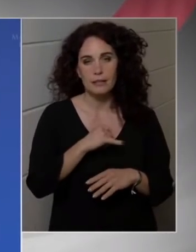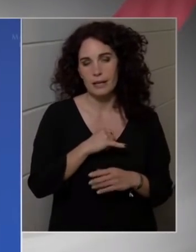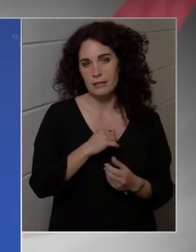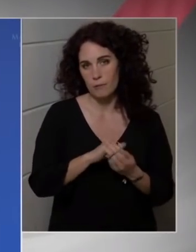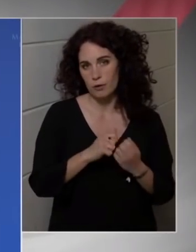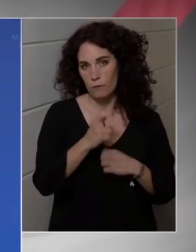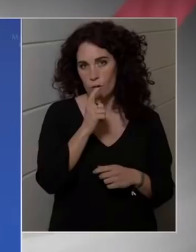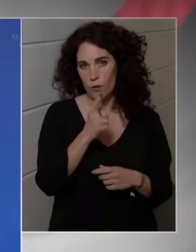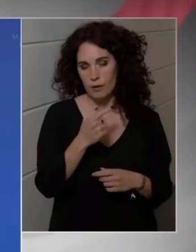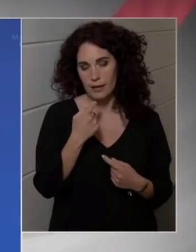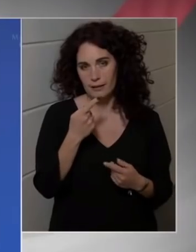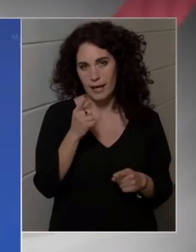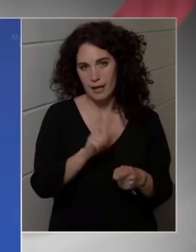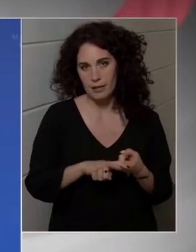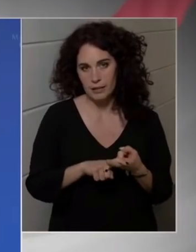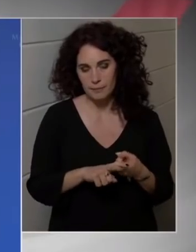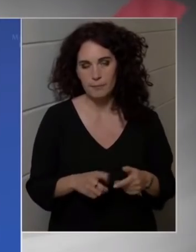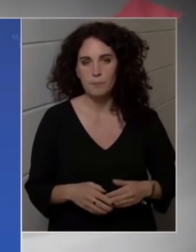érint,